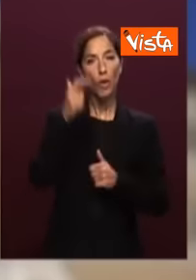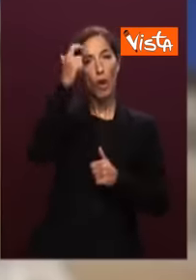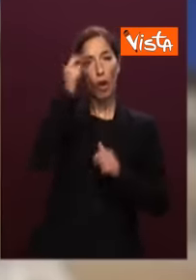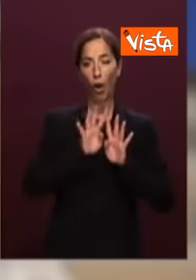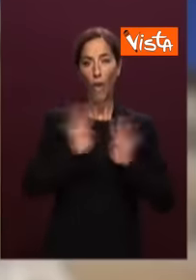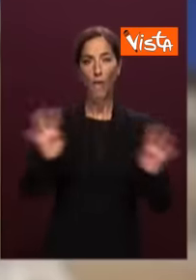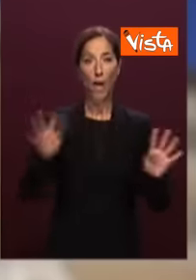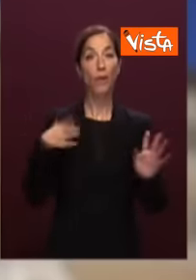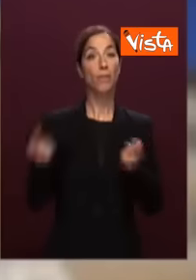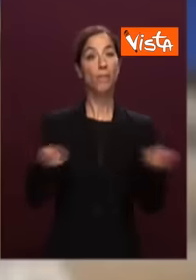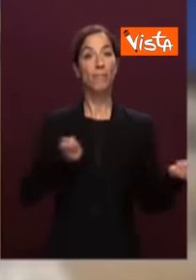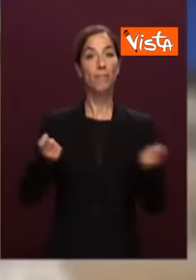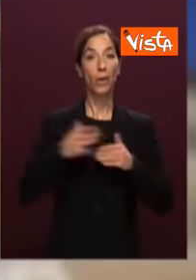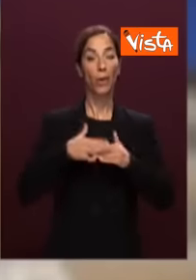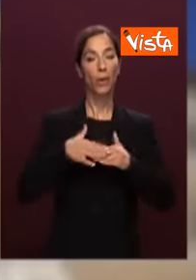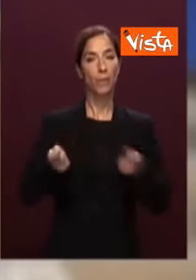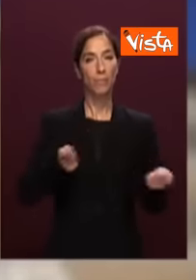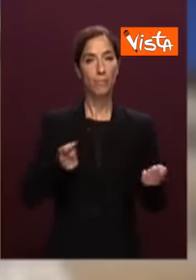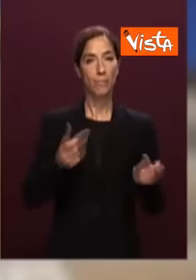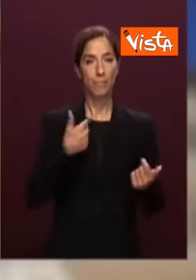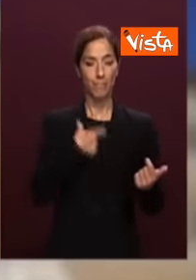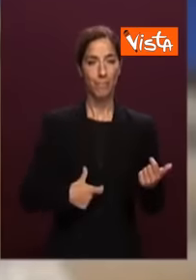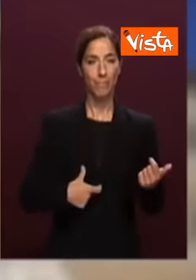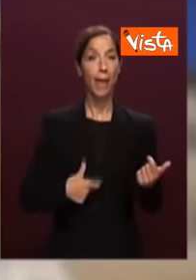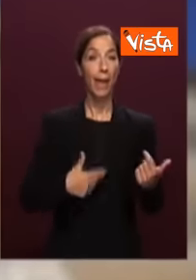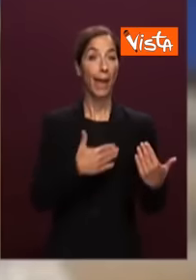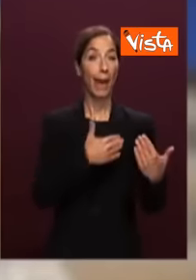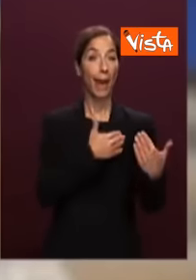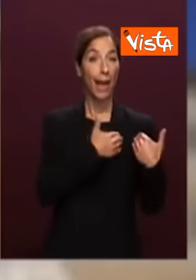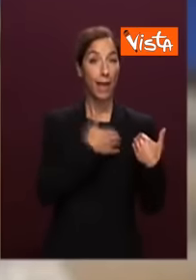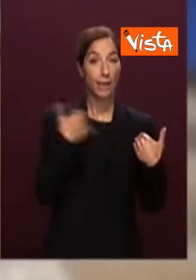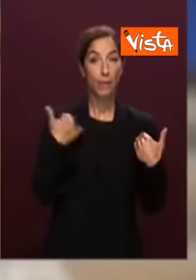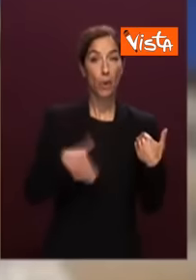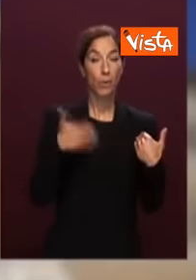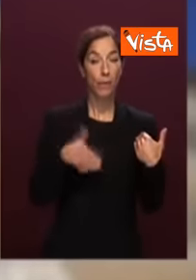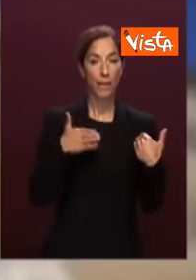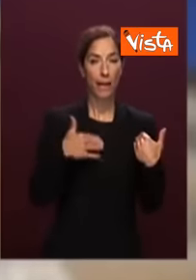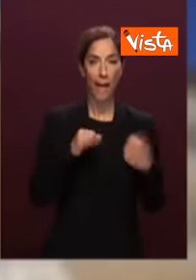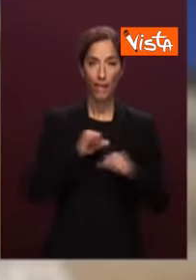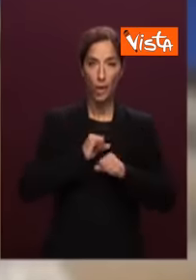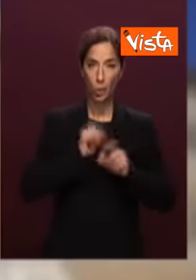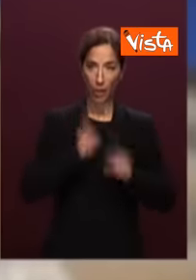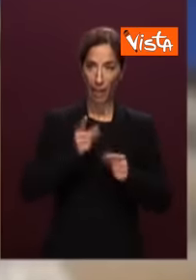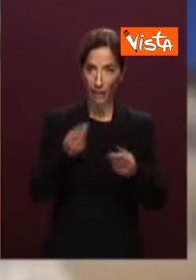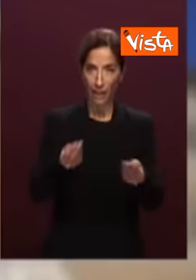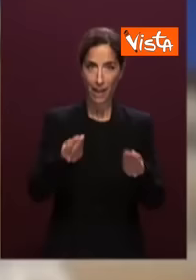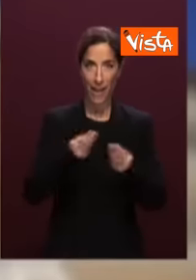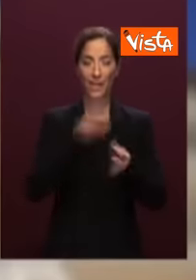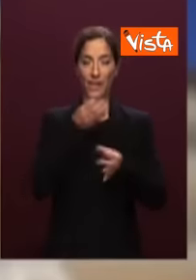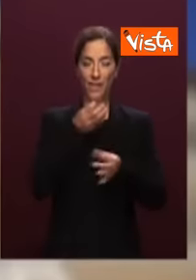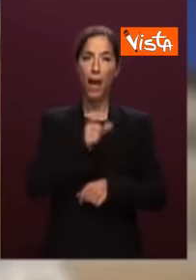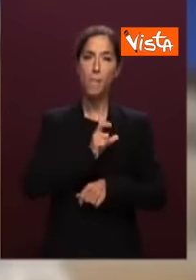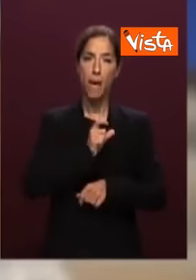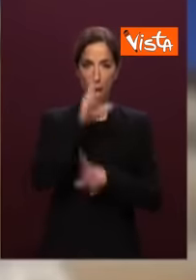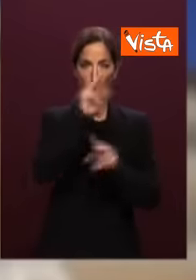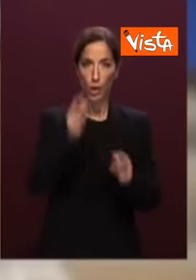grande responsabilità per chi quella fiducia deve ottenerla e meritarsela e